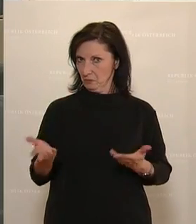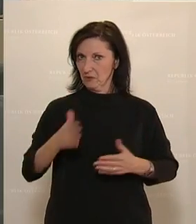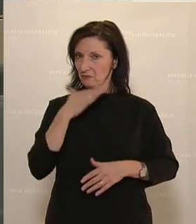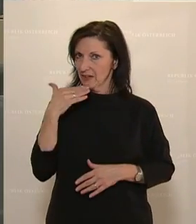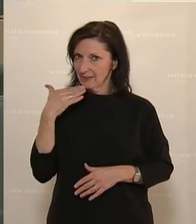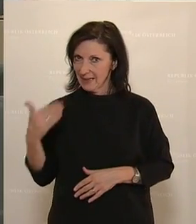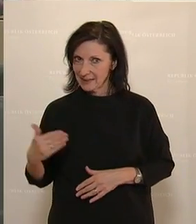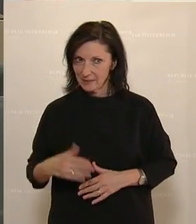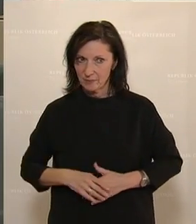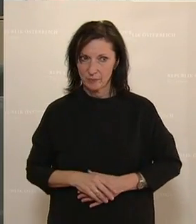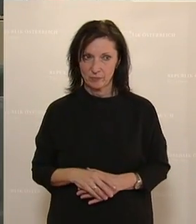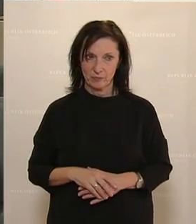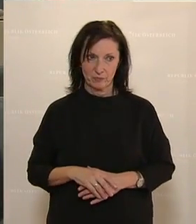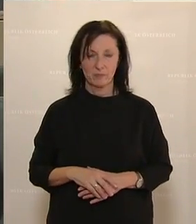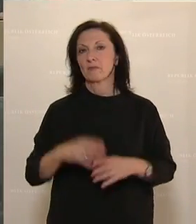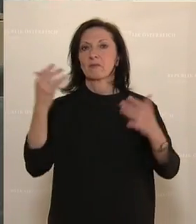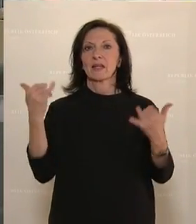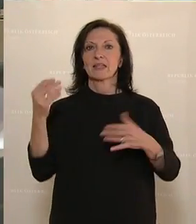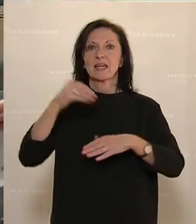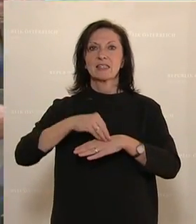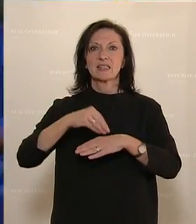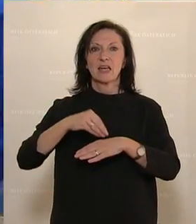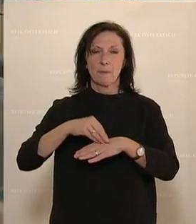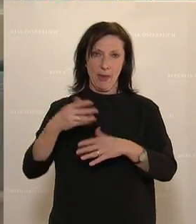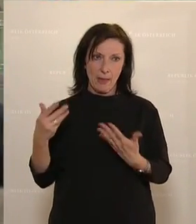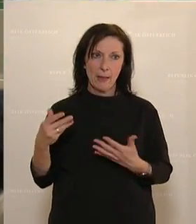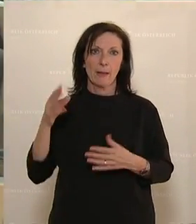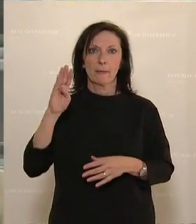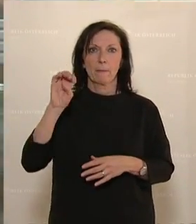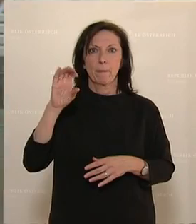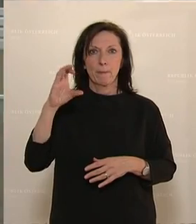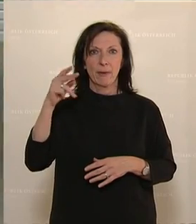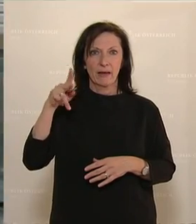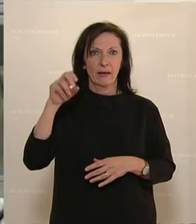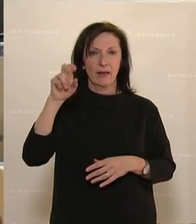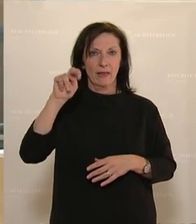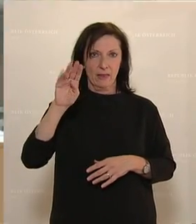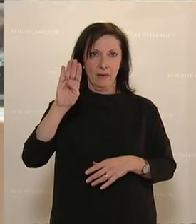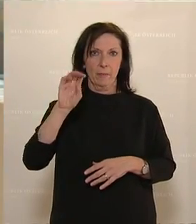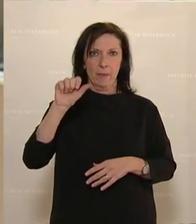Tradition lebe leider lang über Gesetze hinaus, sagt Henrike Brandstetter, die Frauensprecherin im NEOS-Parlamentsklub.